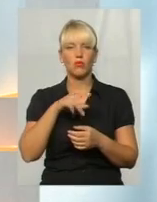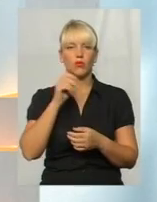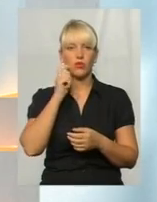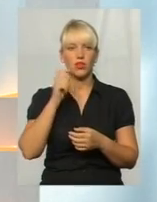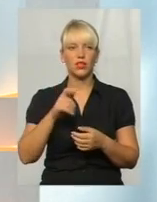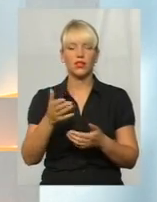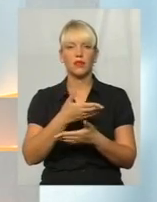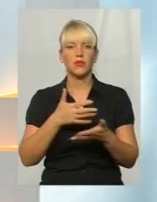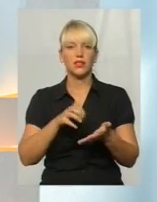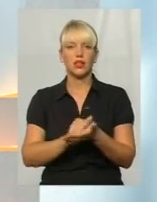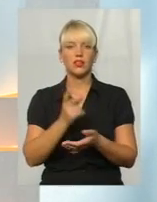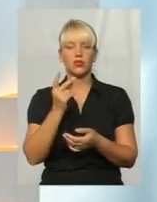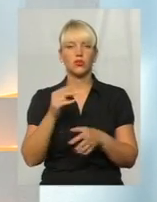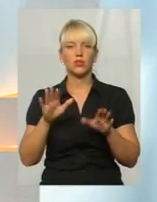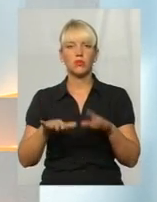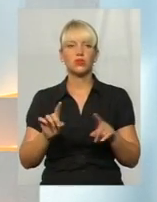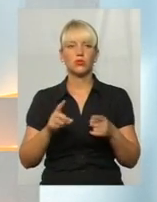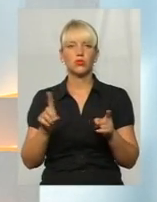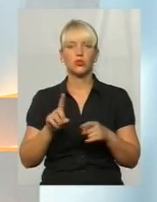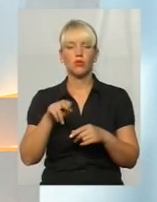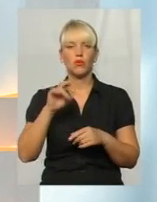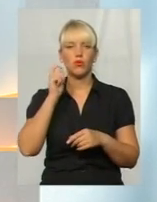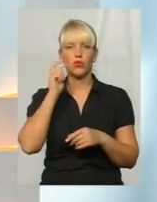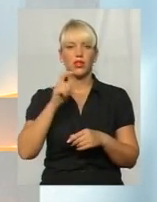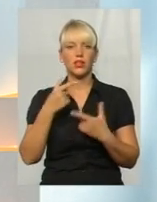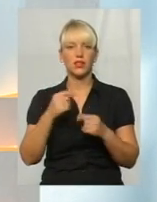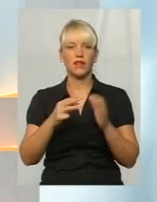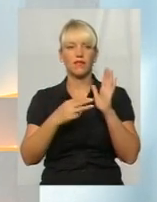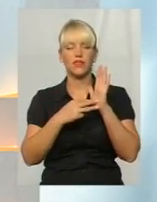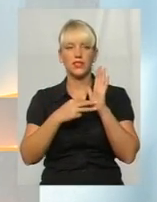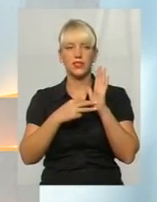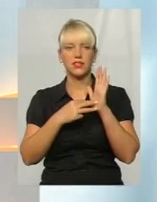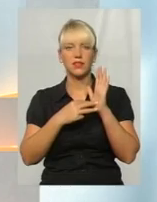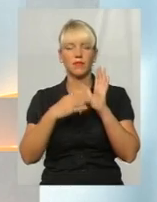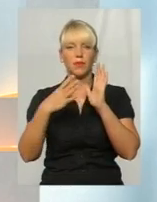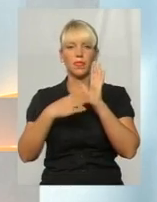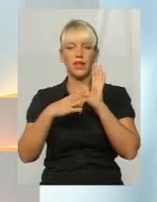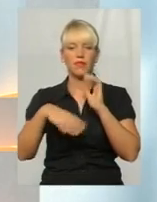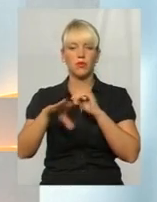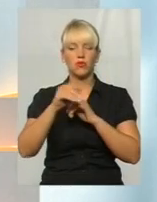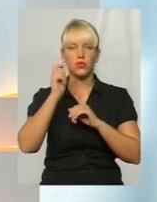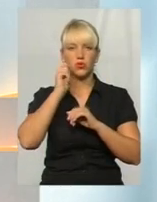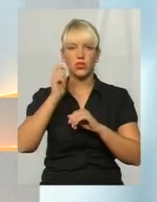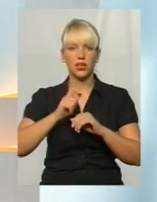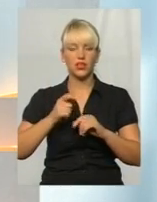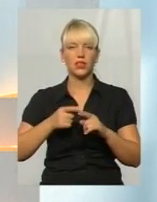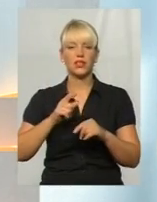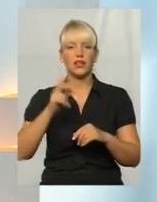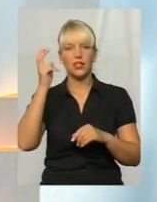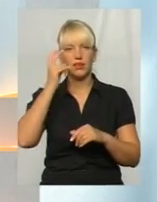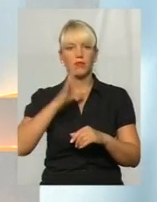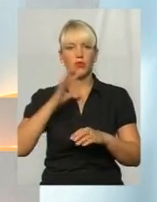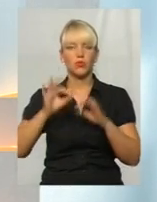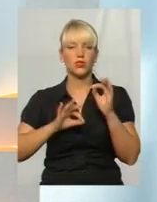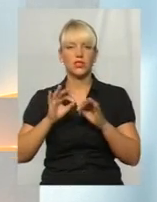місце, тому що по Україні йде 8-9 по всій Україні. Вони в Києві був процент